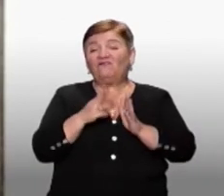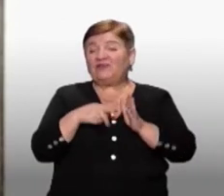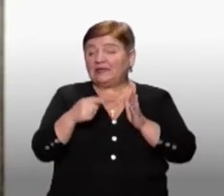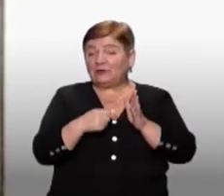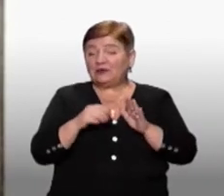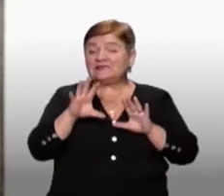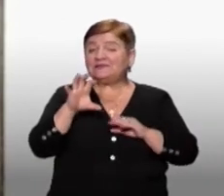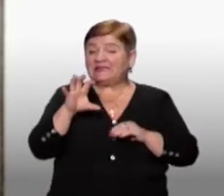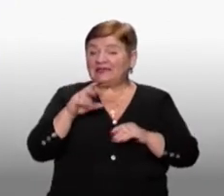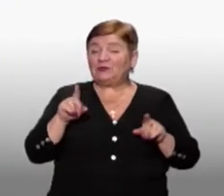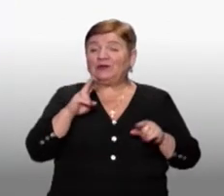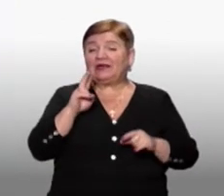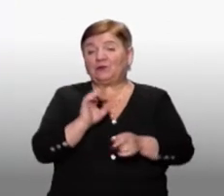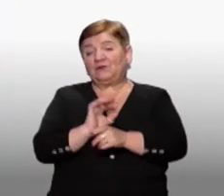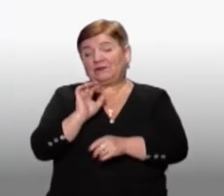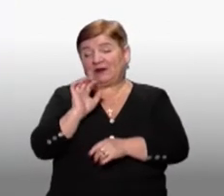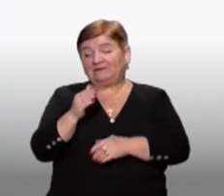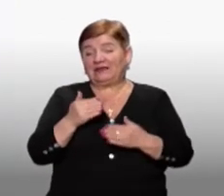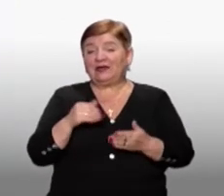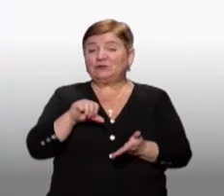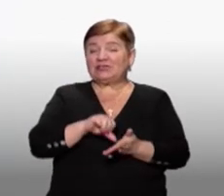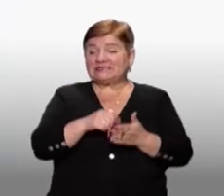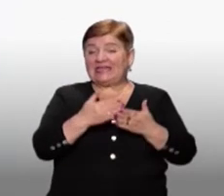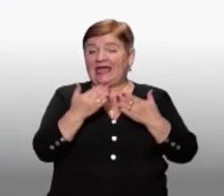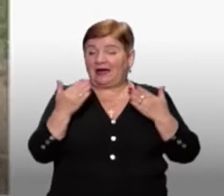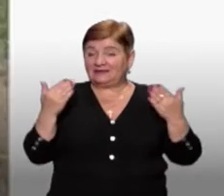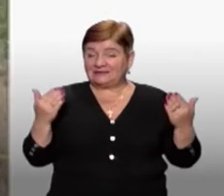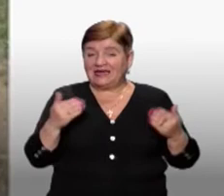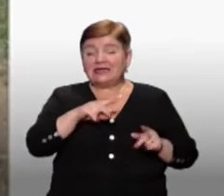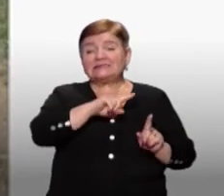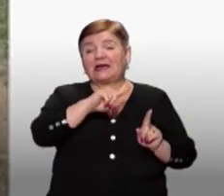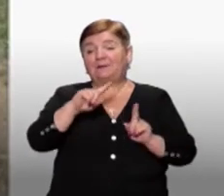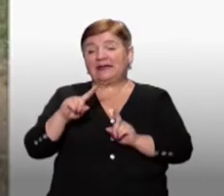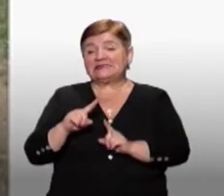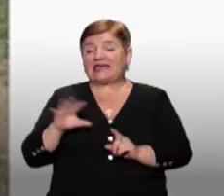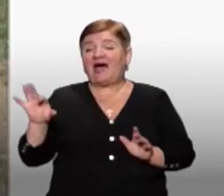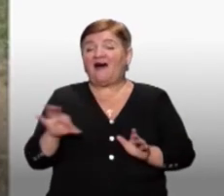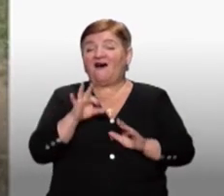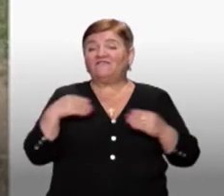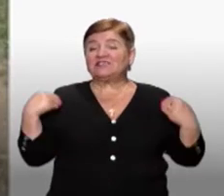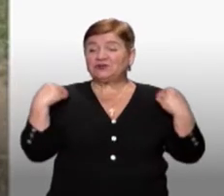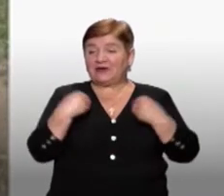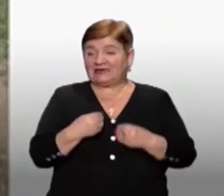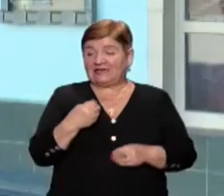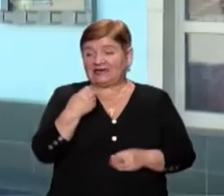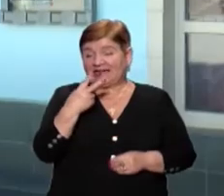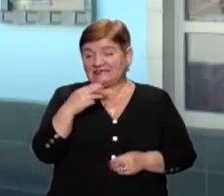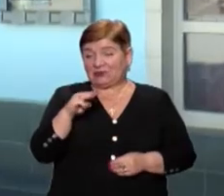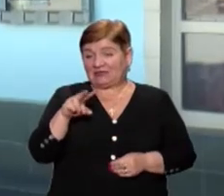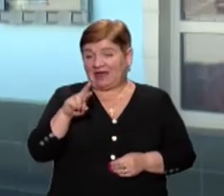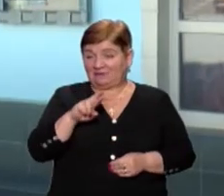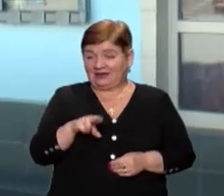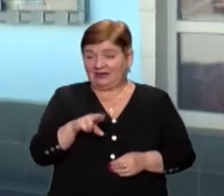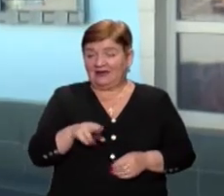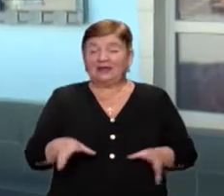світлини, які хору надіслали учасники акції «Закарпатська вишиванка». Вона стартувала 13 травня. Дуже активно